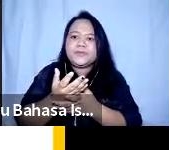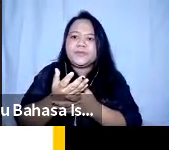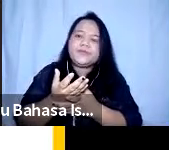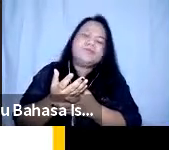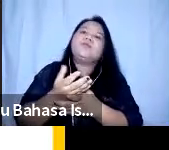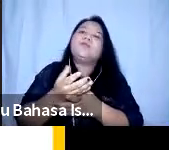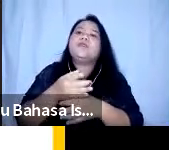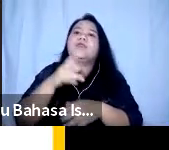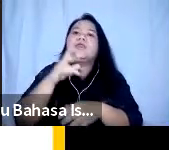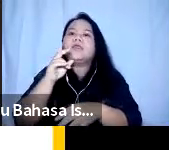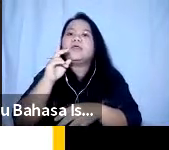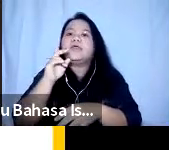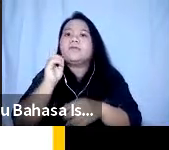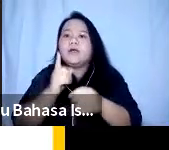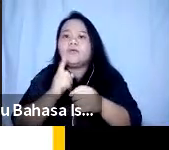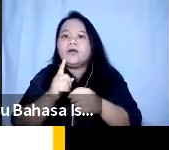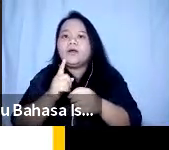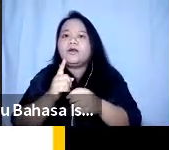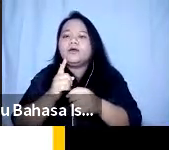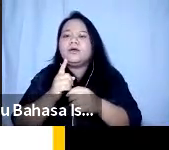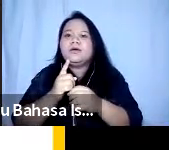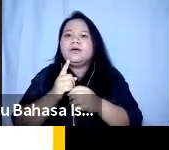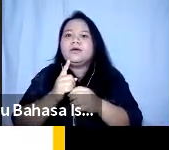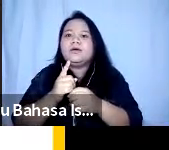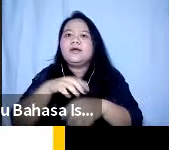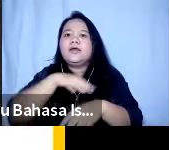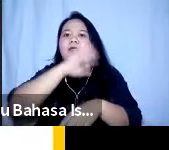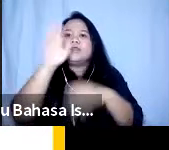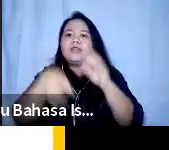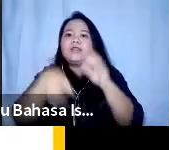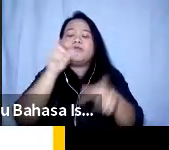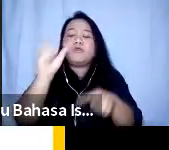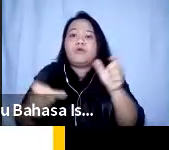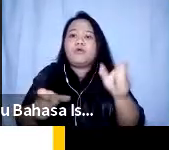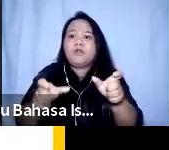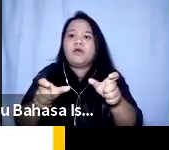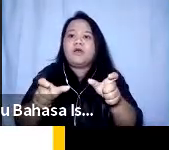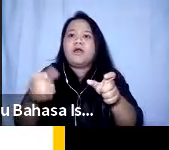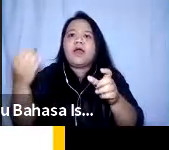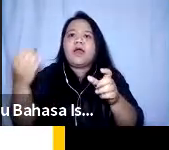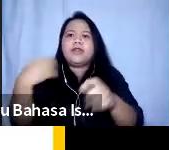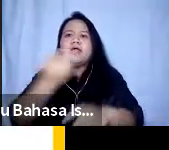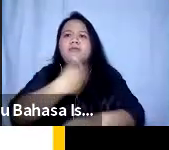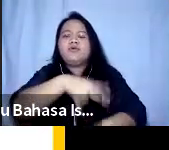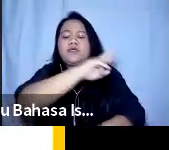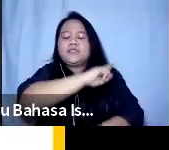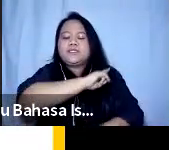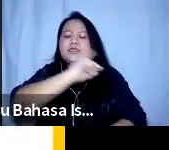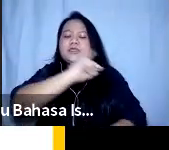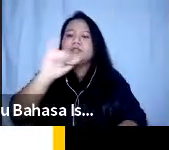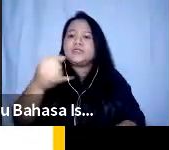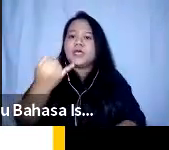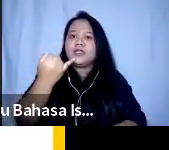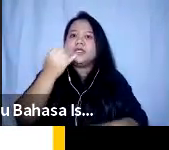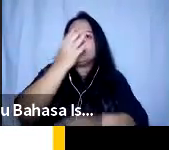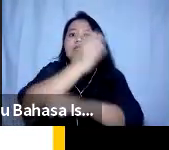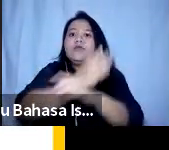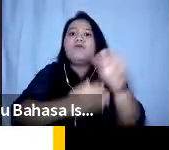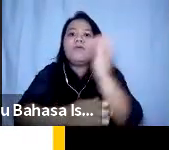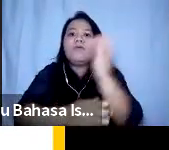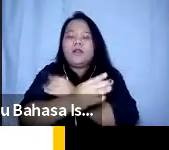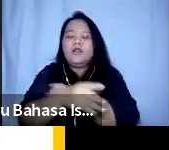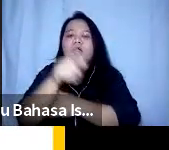bahwa setiap orang itu memiliki potensi untuk menjadi difabel